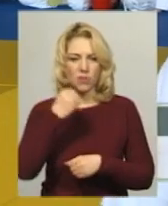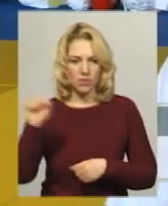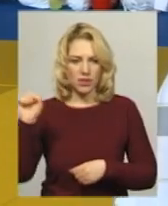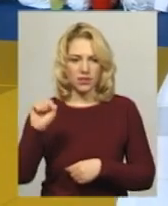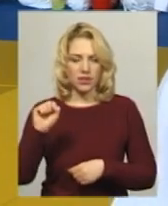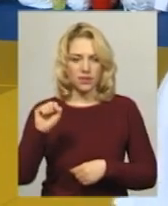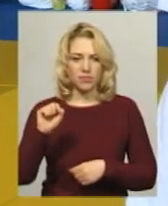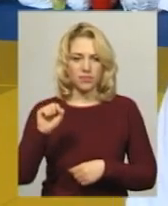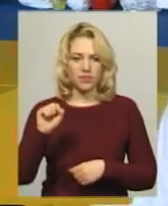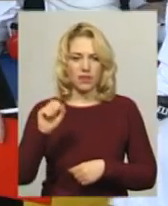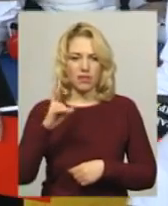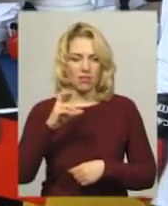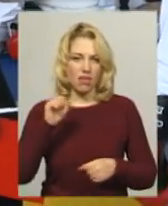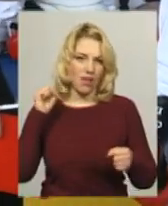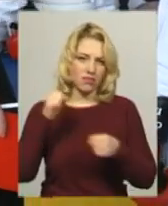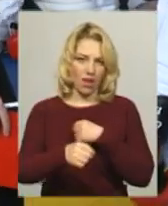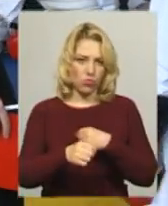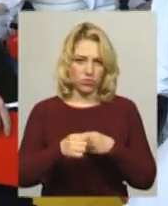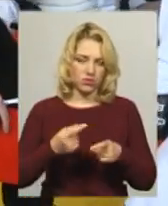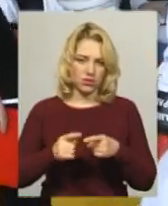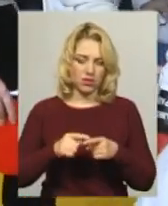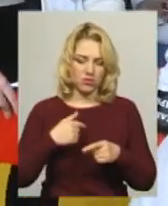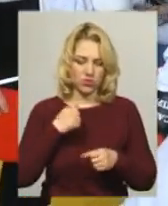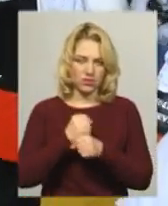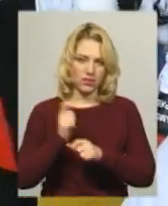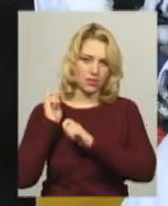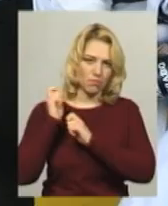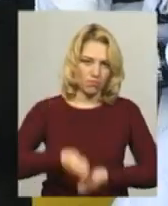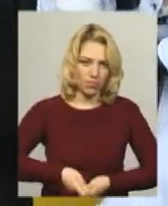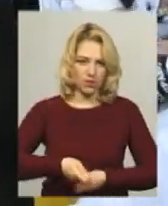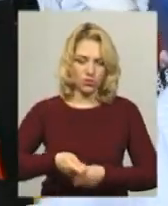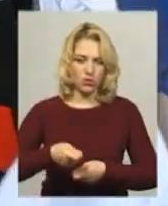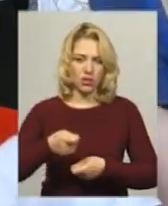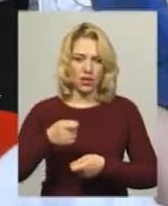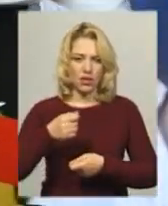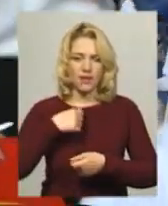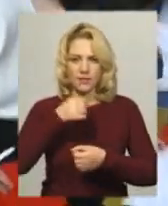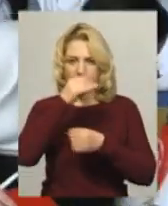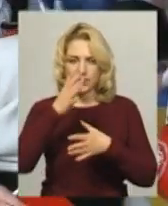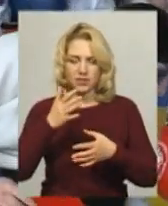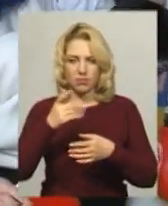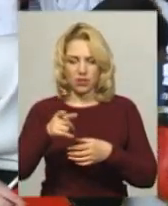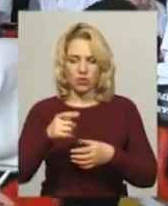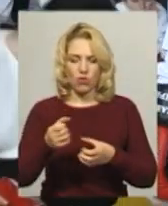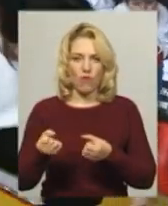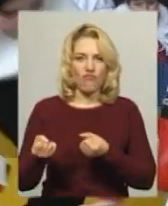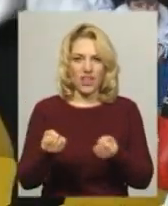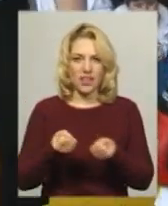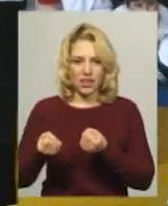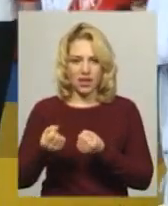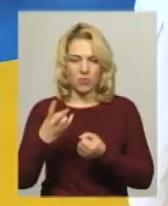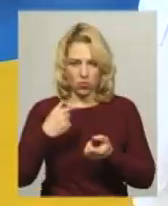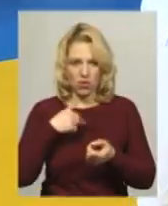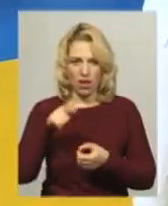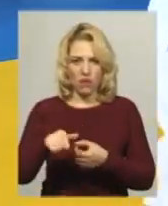нокдауні. Я йому зробив брусок, я не зміг його утримати, але я його